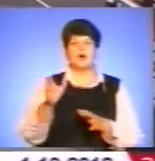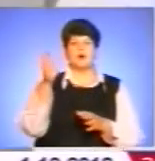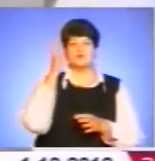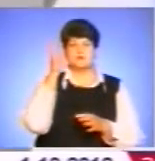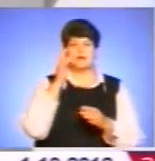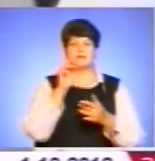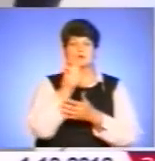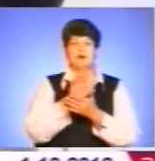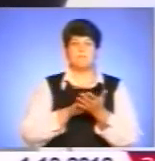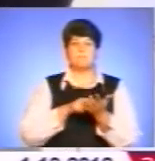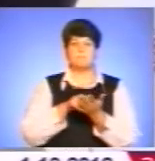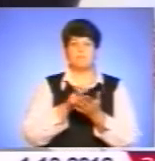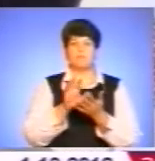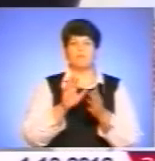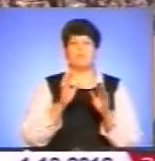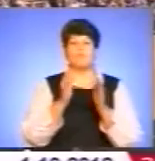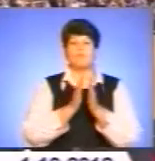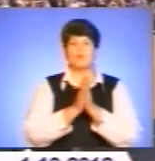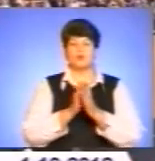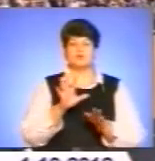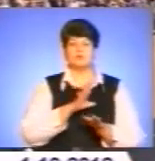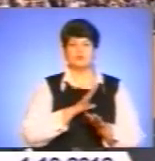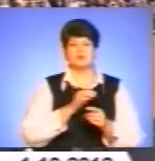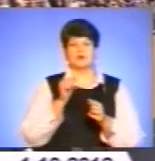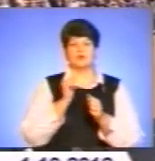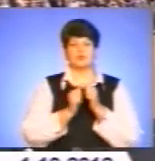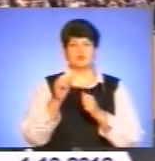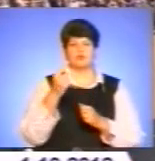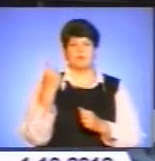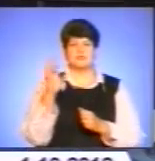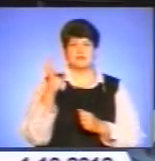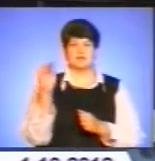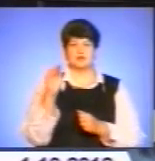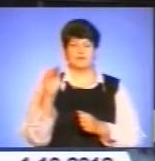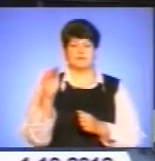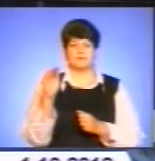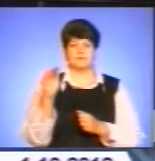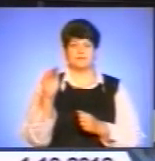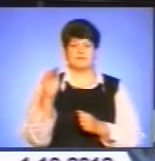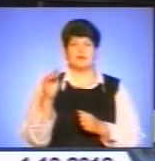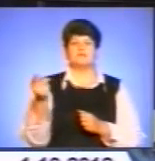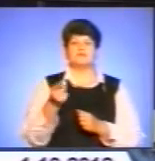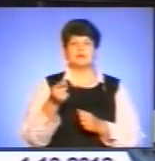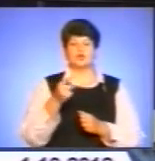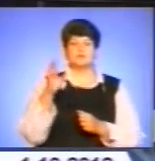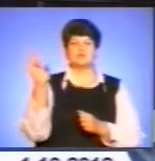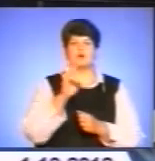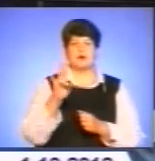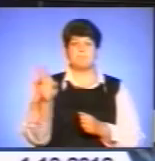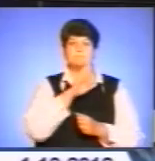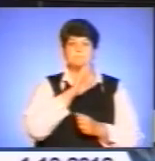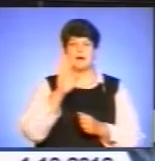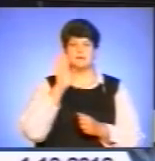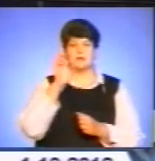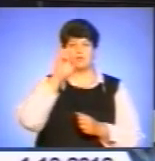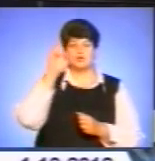Дня вчителя, яке відзначає щорічно першої неділі жовтня. У Тернопільському храмі Матері Божої неостанної